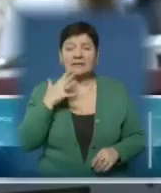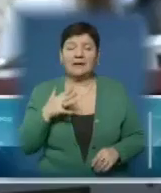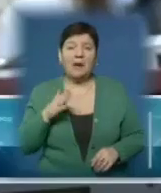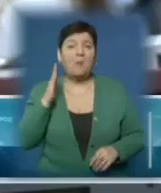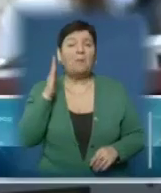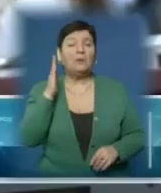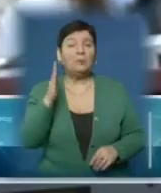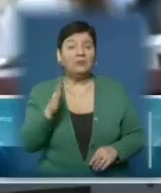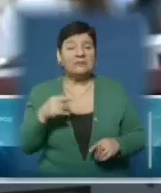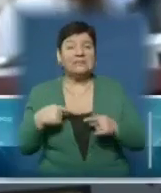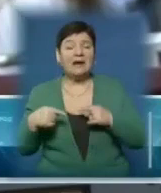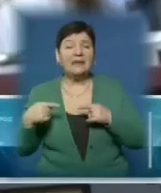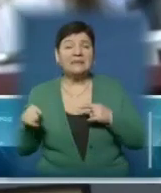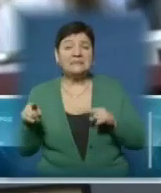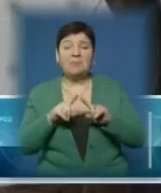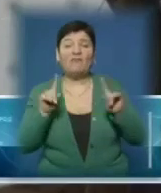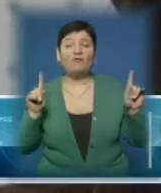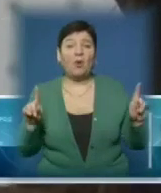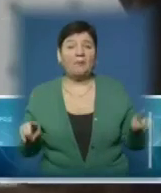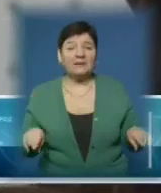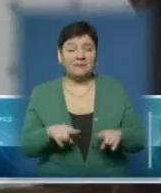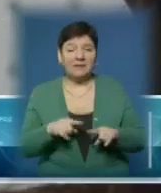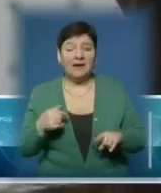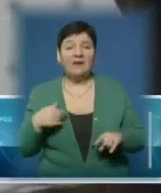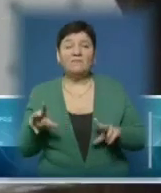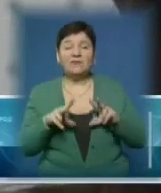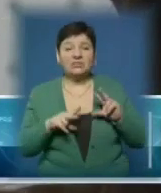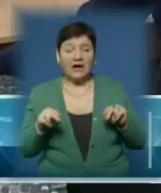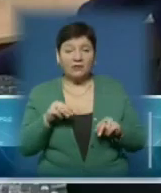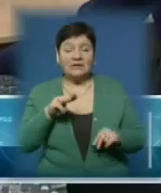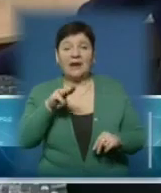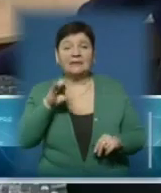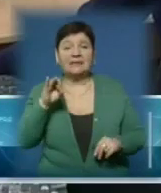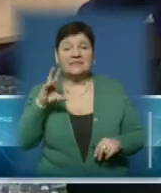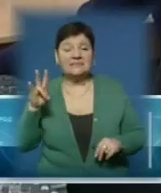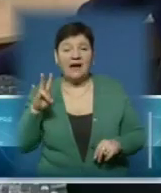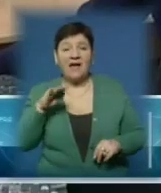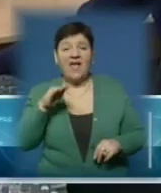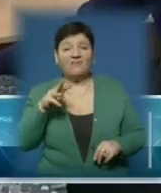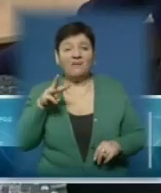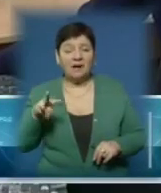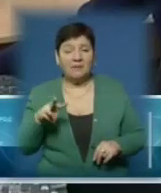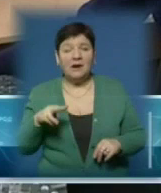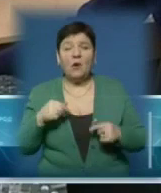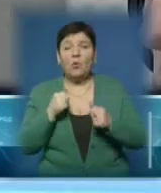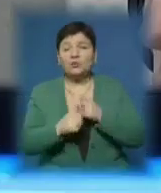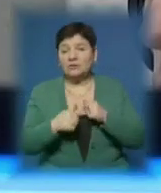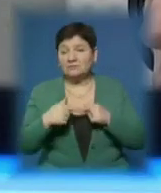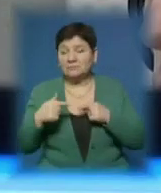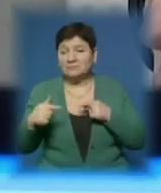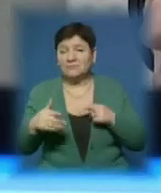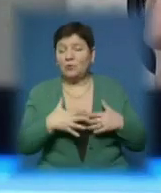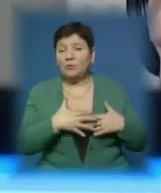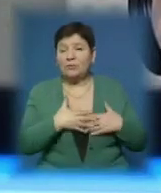Майбутнє за різними форматами радіостанцій вважають на хвилі ТИСи-ФМ. Кожен має право обрати улюблений напрям, а не